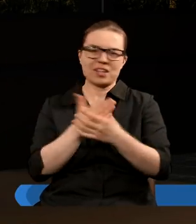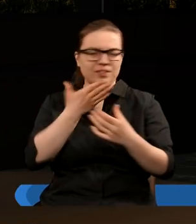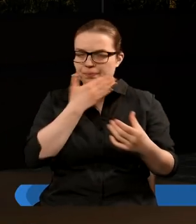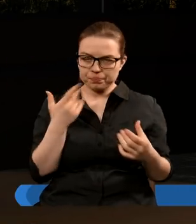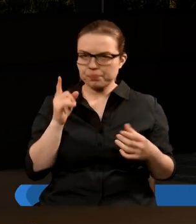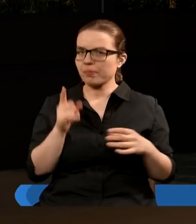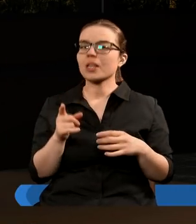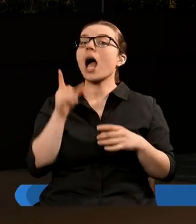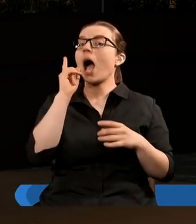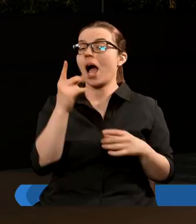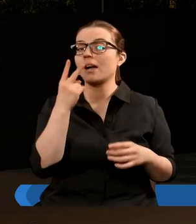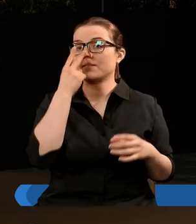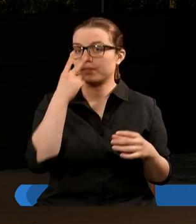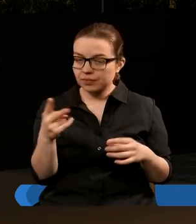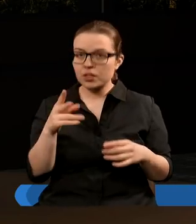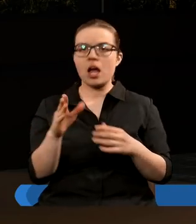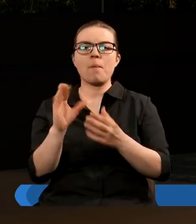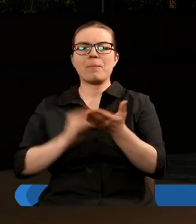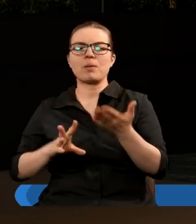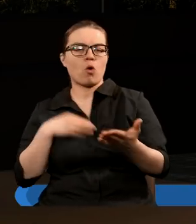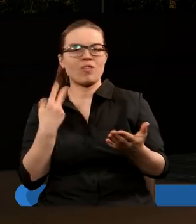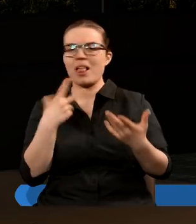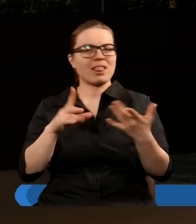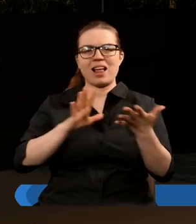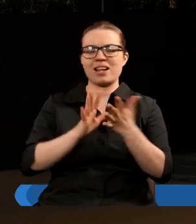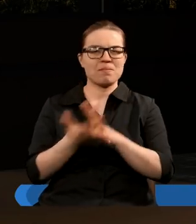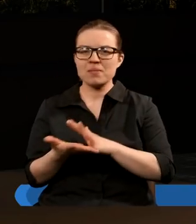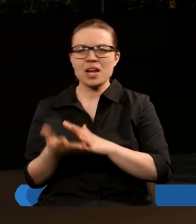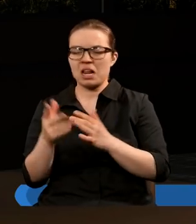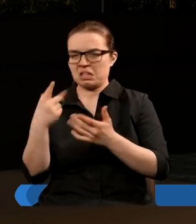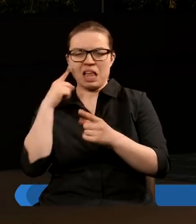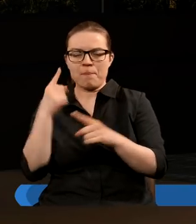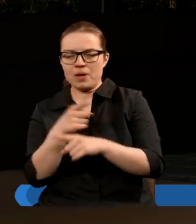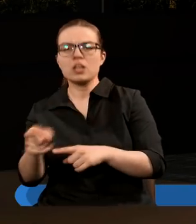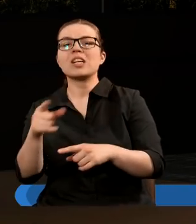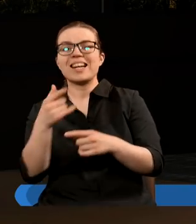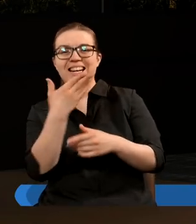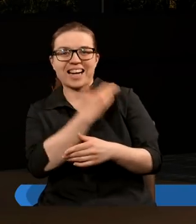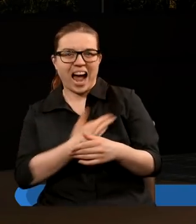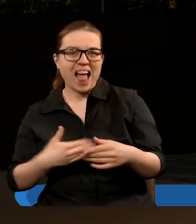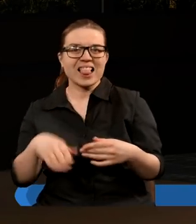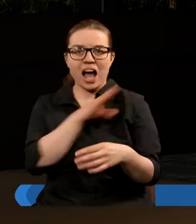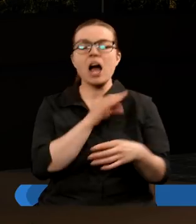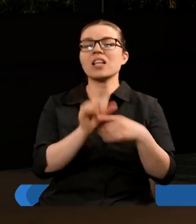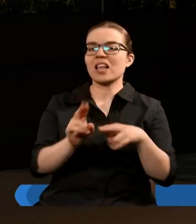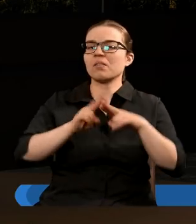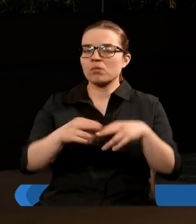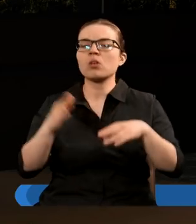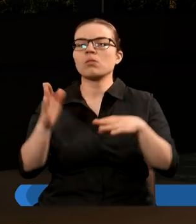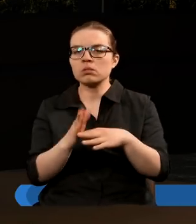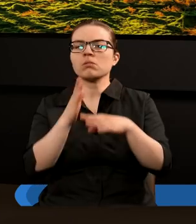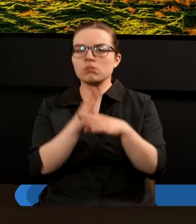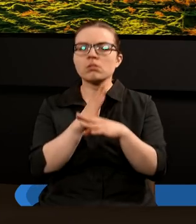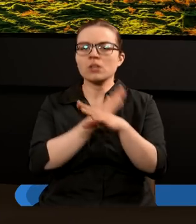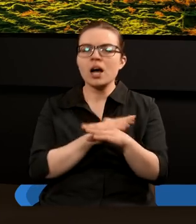widzimy, że Biblia się nie myli i że ta śmiertelna rana, która została zadana, zostaje powoli leczona.